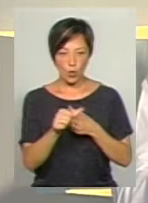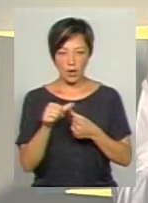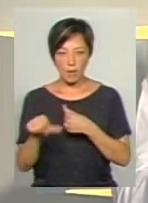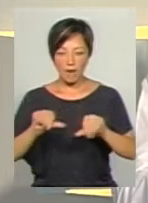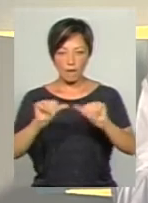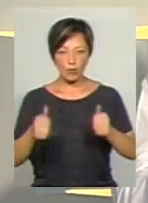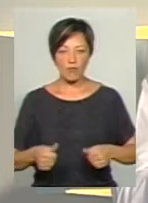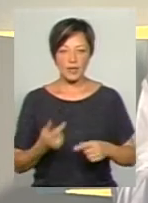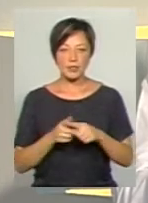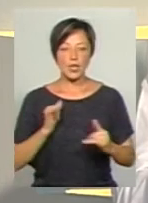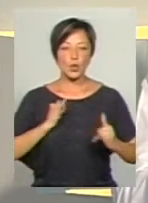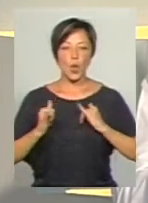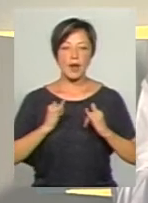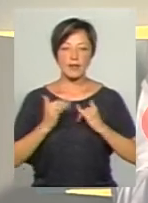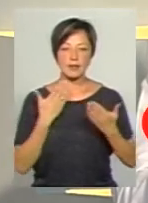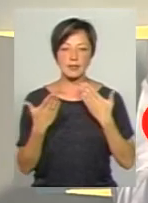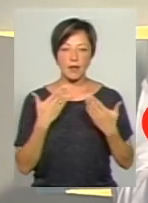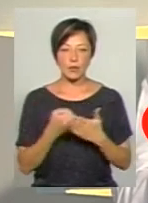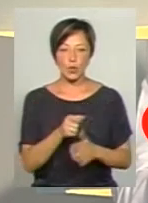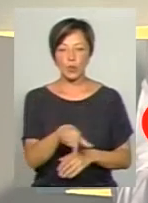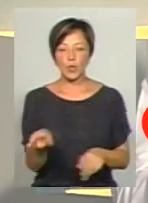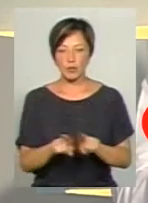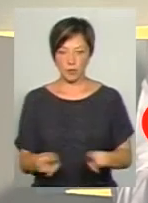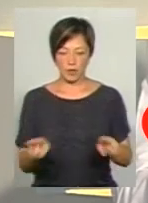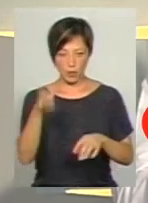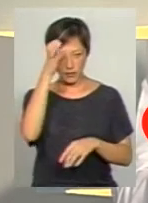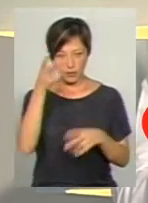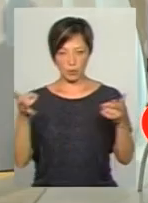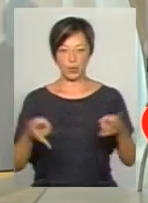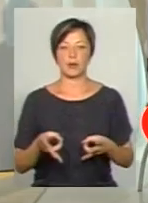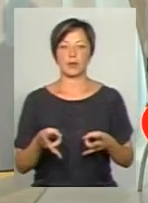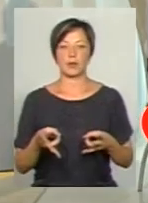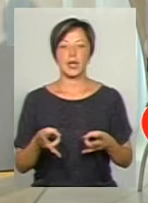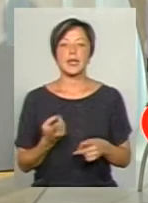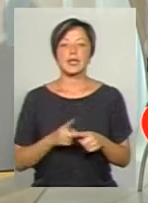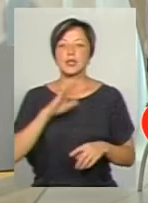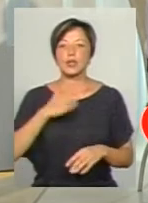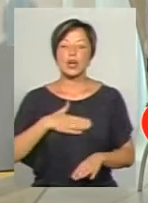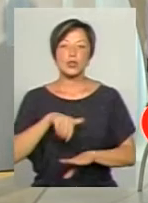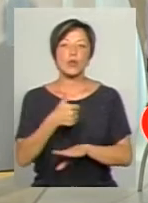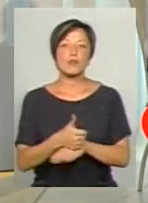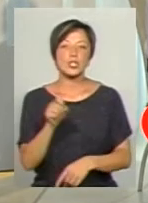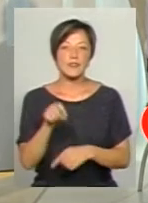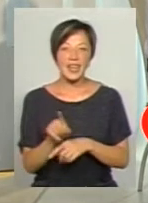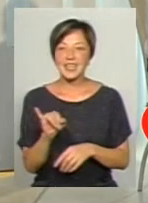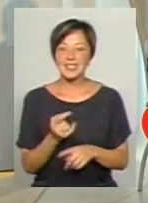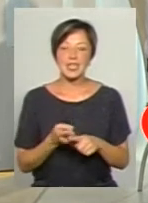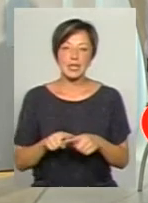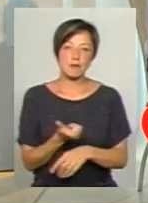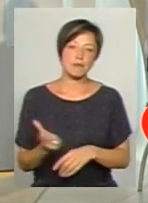формувати оце толерантне ставлення до людей з особливими освітніми потребами. Це наше найголовніше завдання, і це